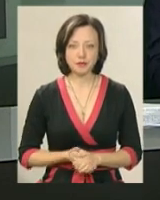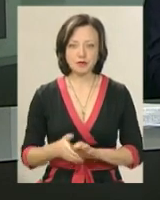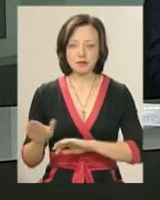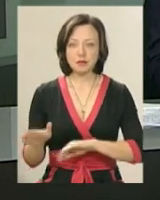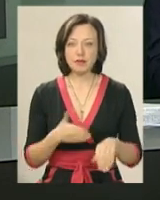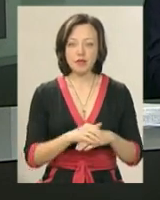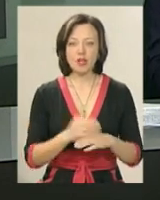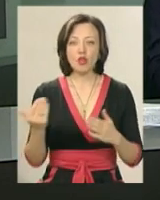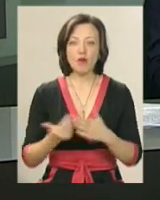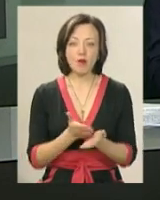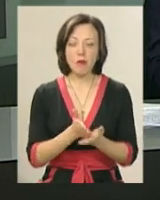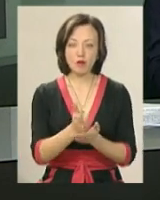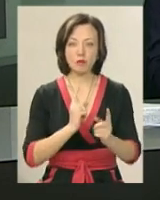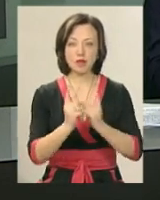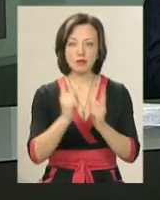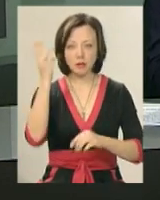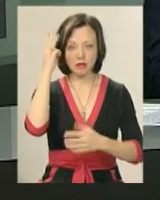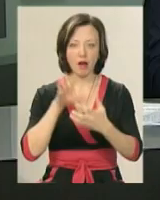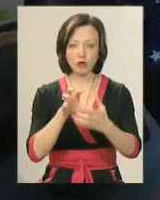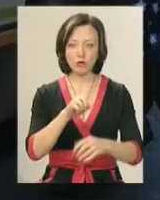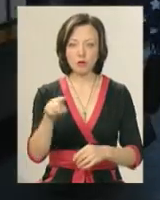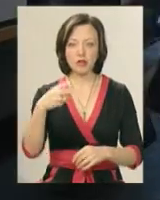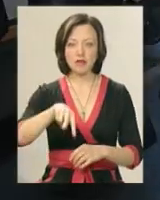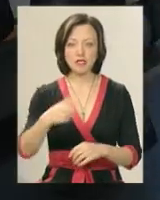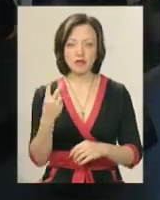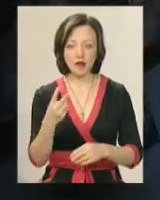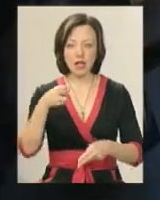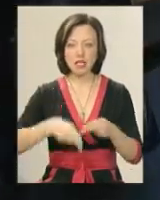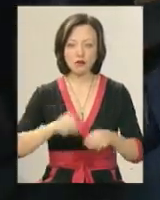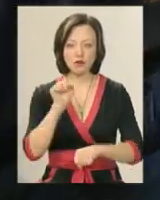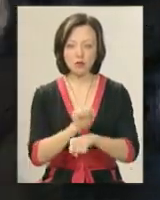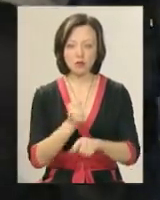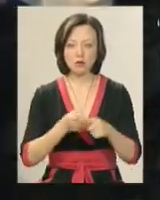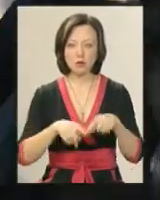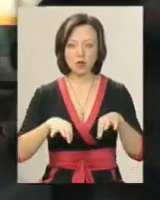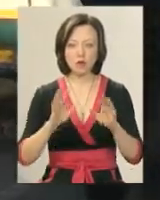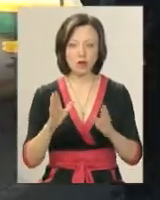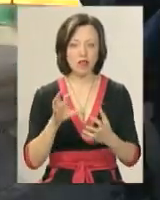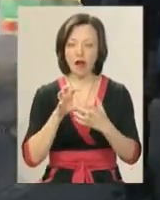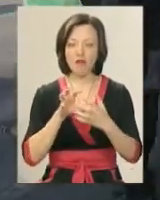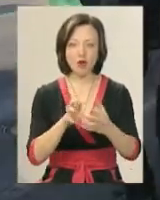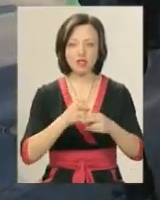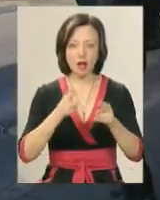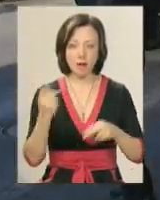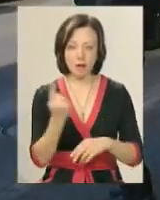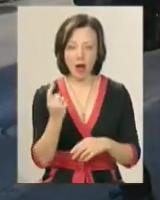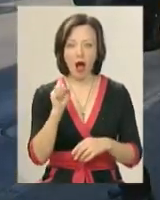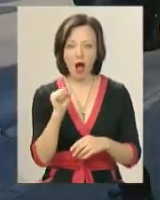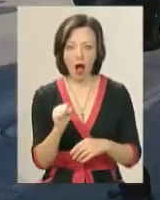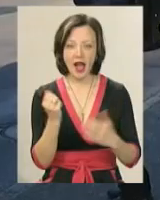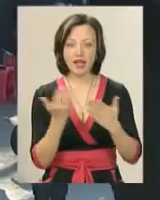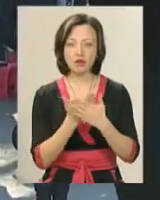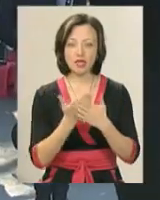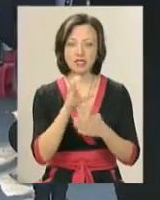За новим маршрутом їздитиме у Хмельницькому автобус номер 22. Кінцевою зупинкою цього транспорту буде не автостанція номер один, а